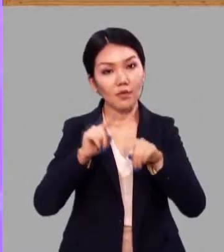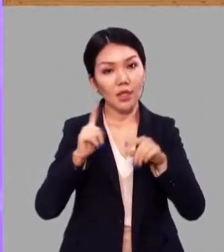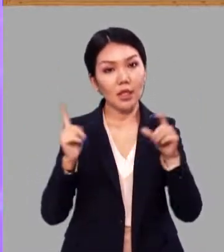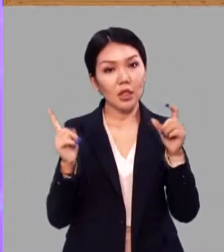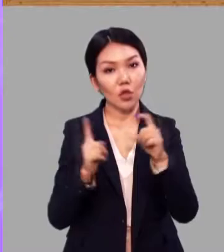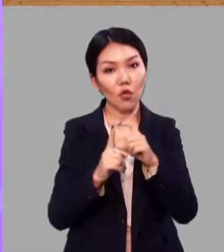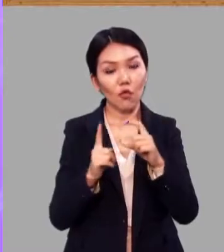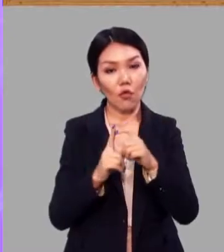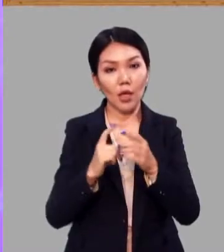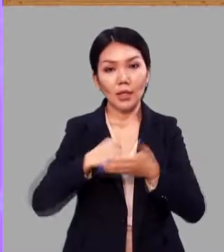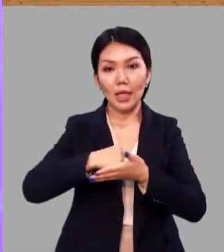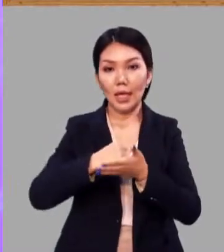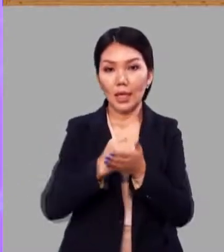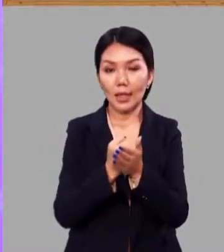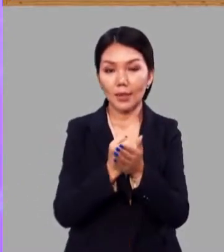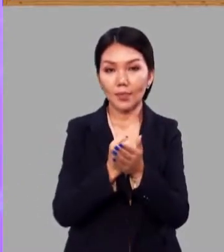слов.